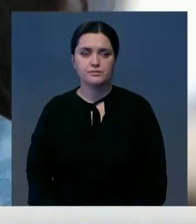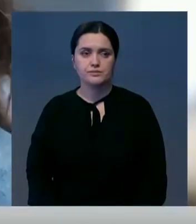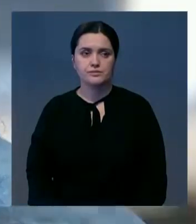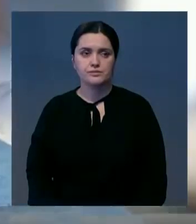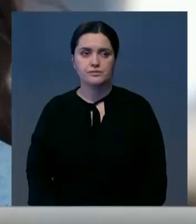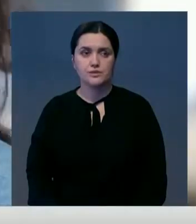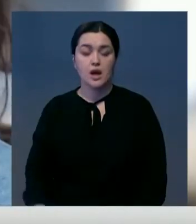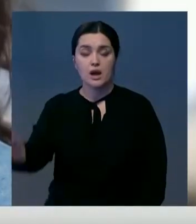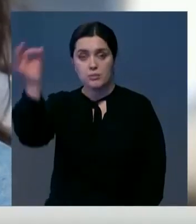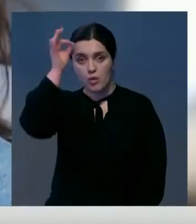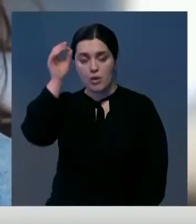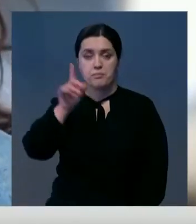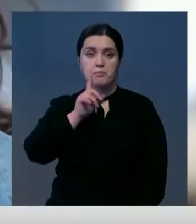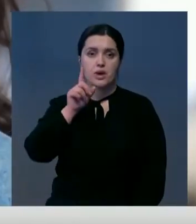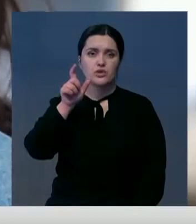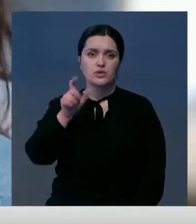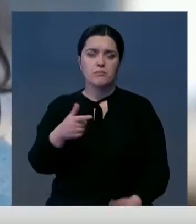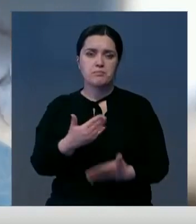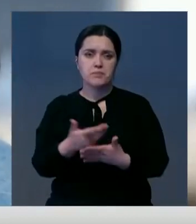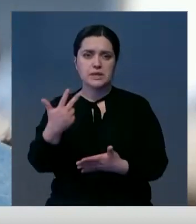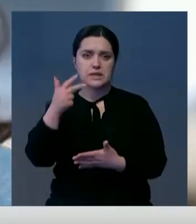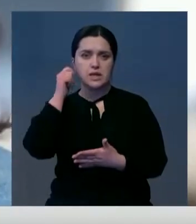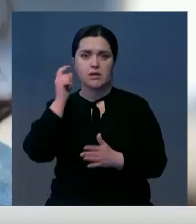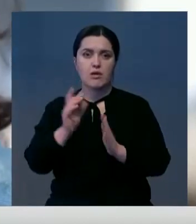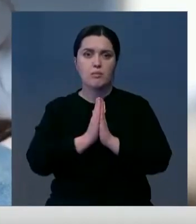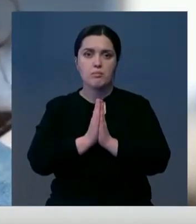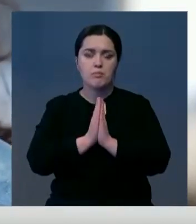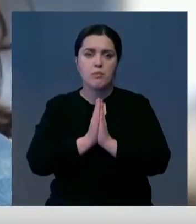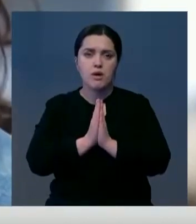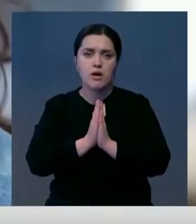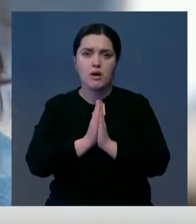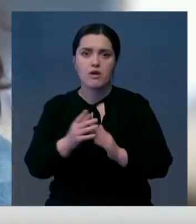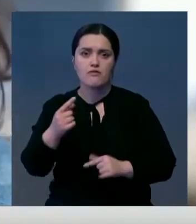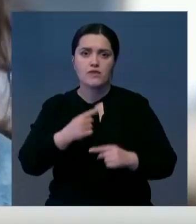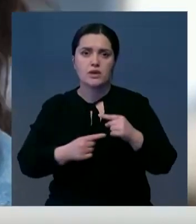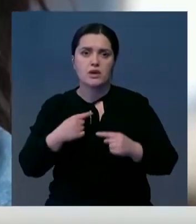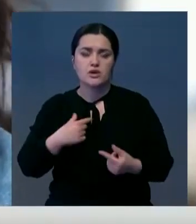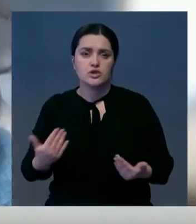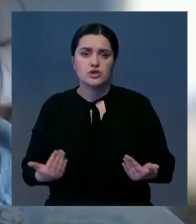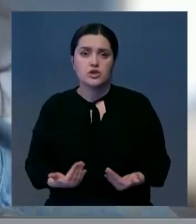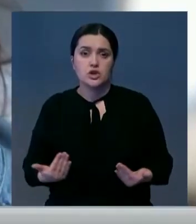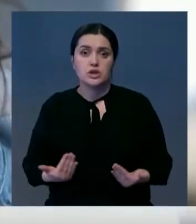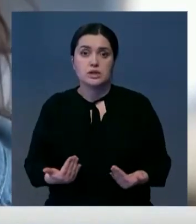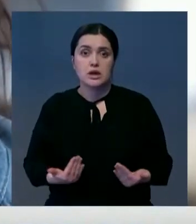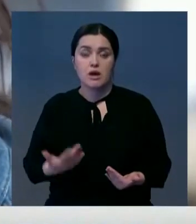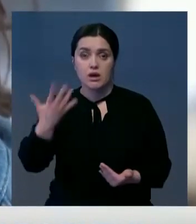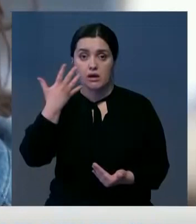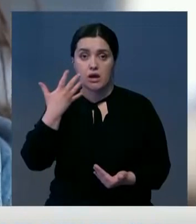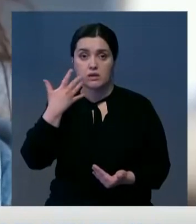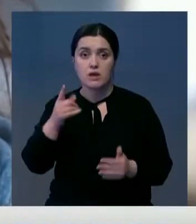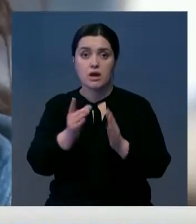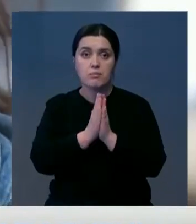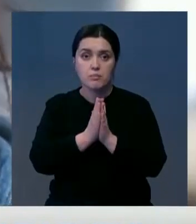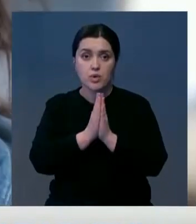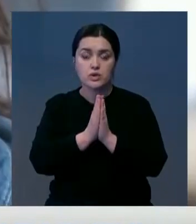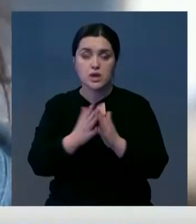Я помню молодого человека лет 30. Он умолял нас, пожалуйста, верните меня к жизни. И, конечно, когда пациенты просят